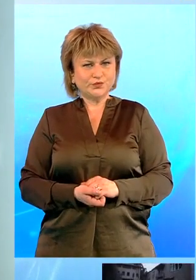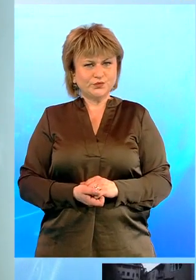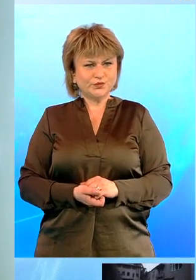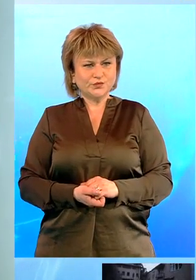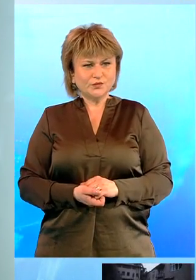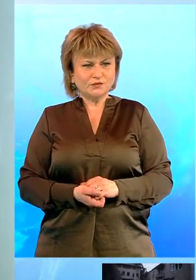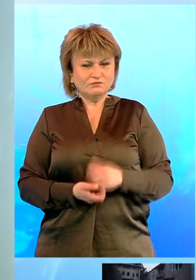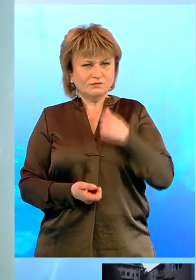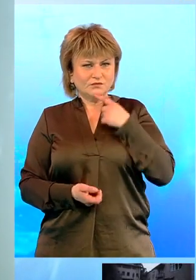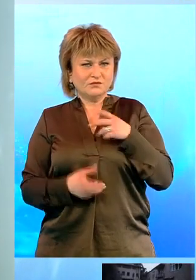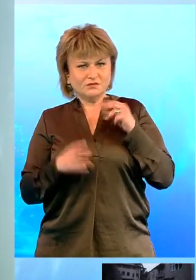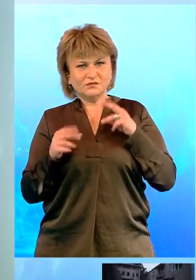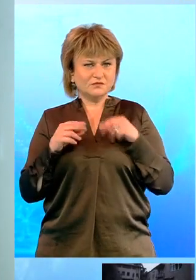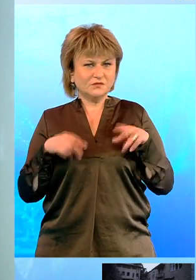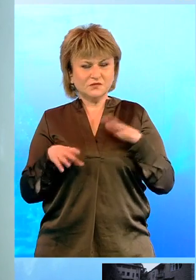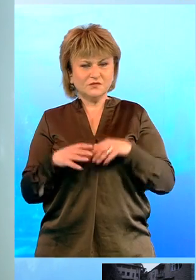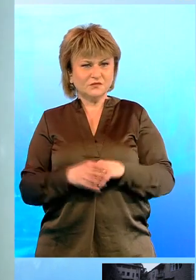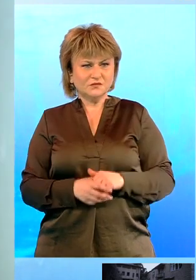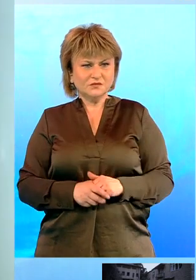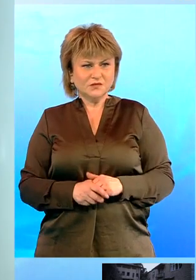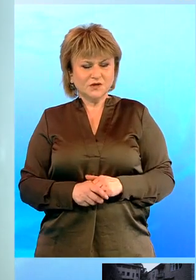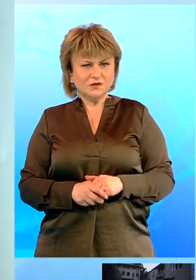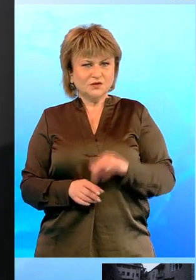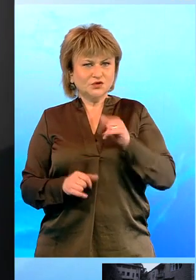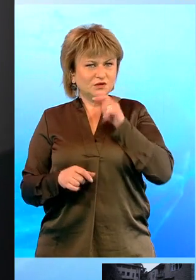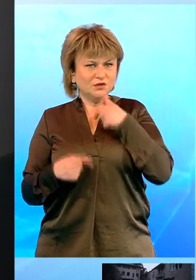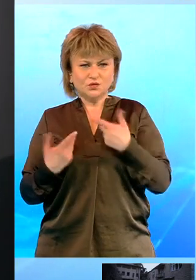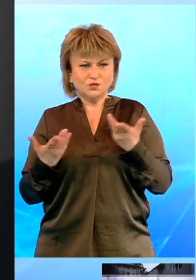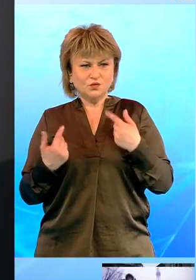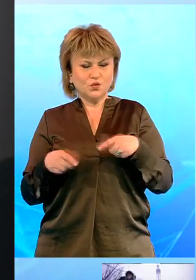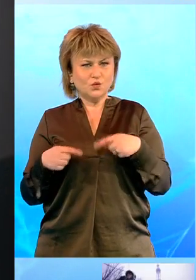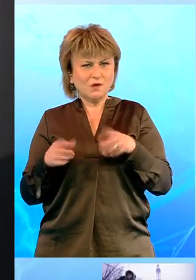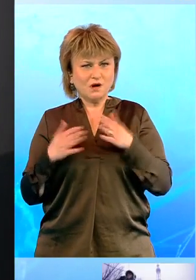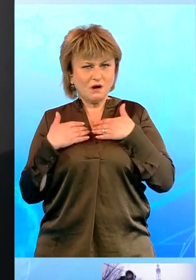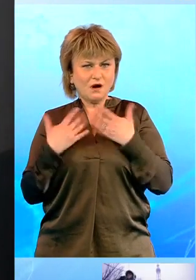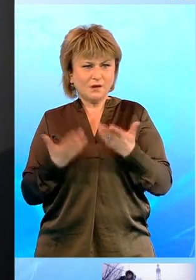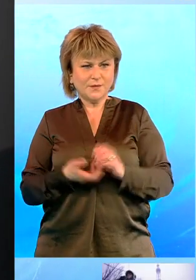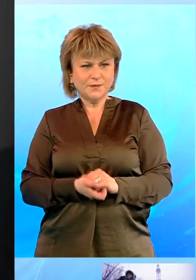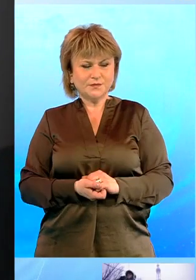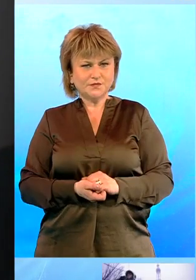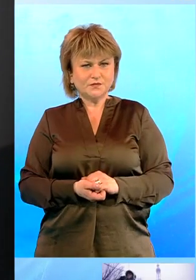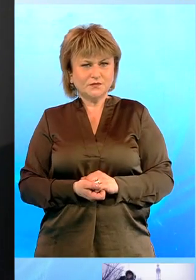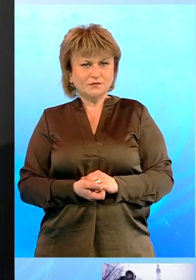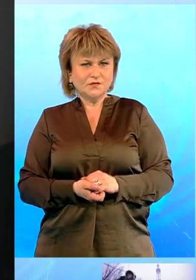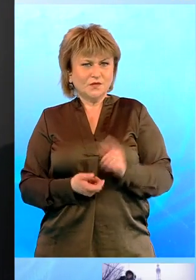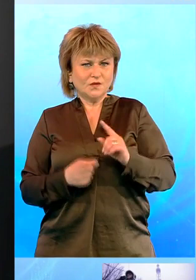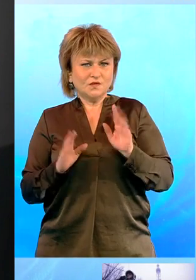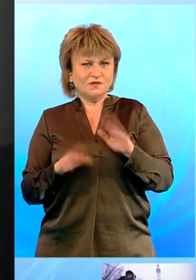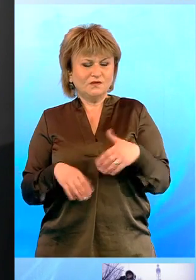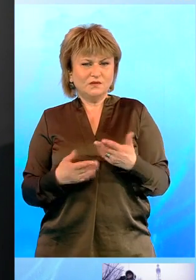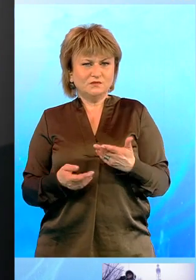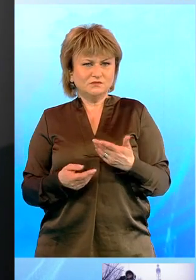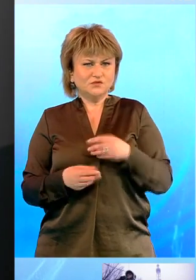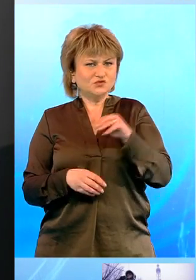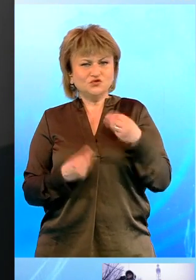nici nu ai unde să gătăști cu alea de mâncare, că nici nu mai iau. Greu, nu avem nici unde să punem ce fac de